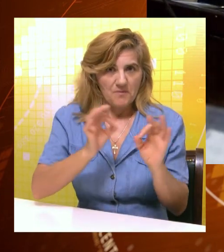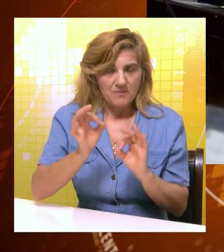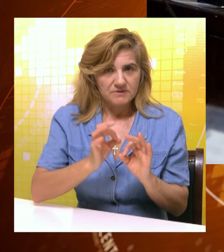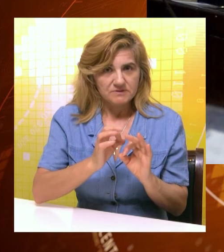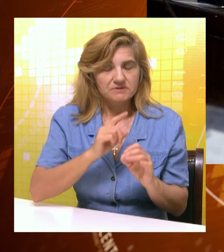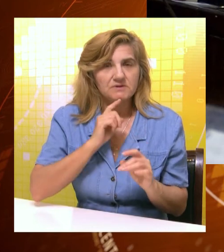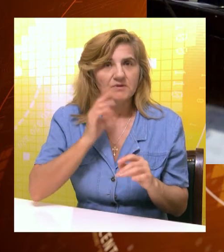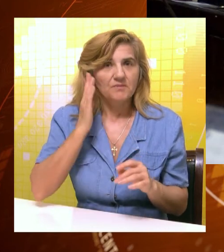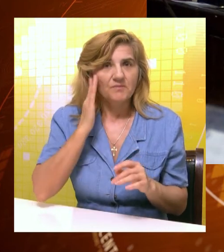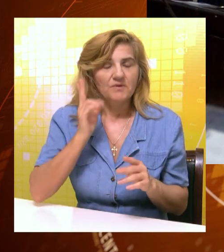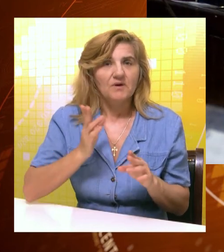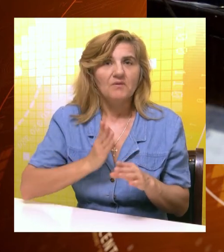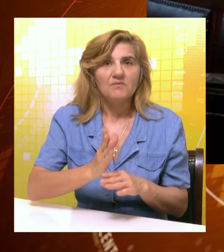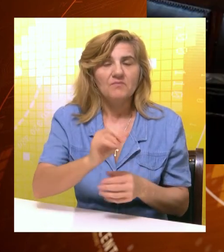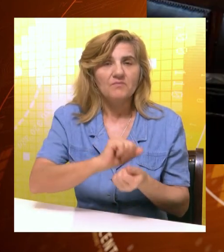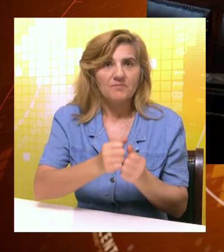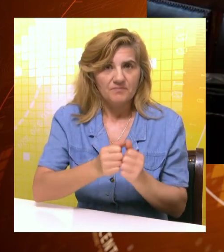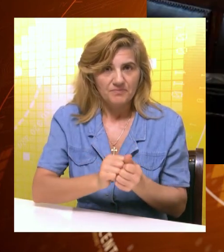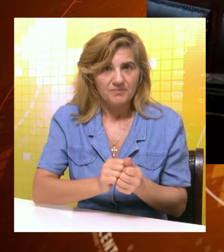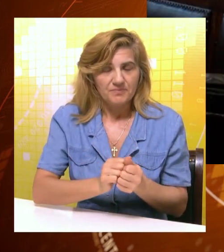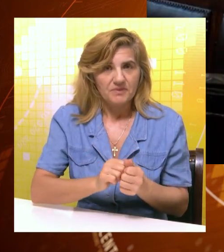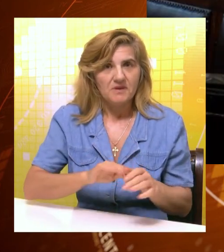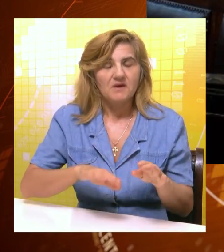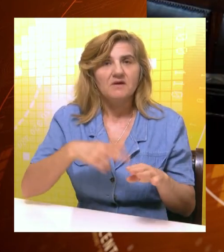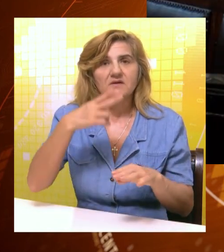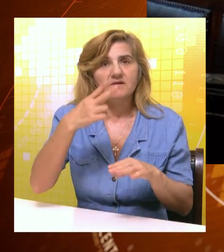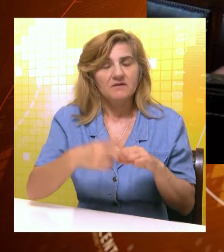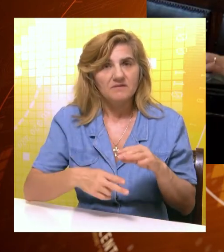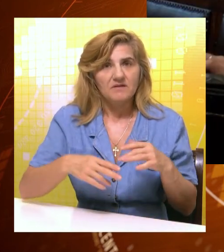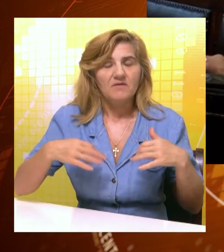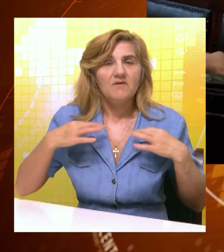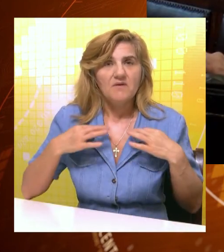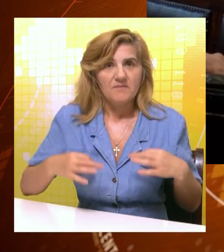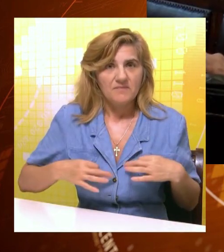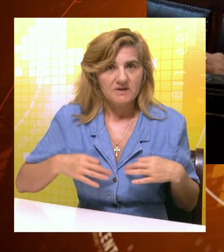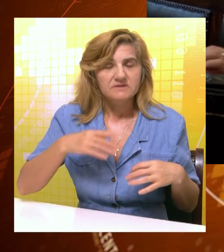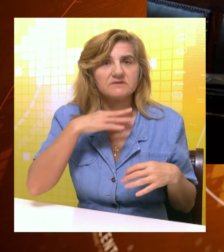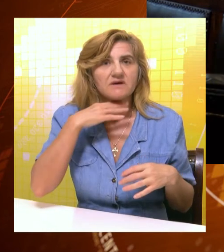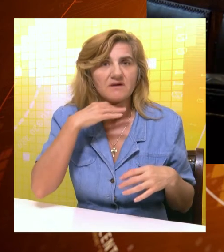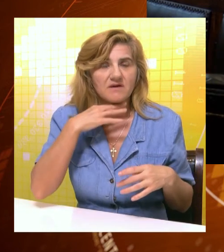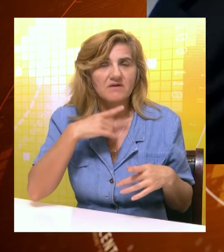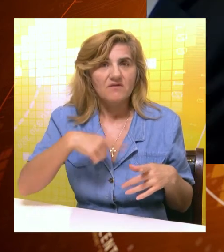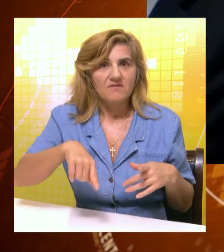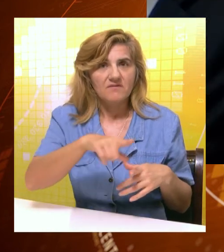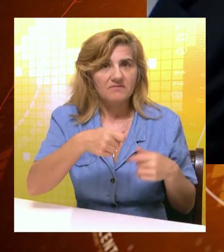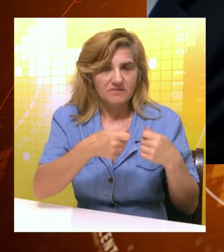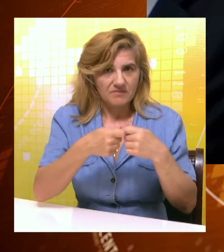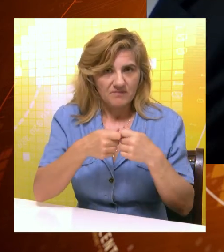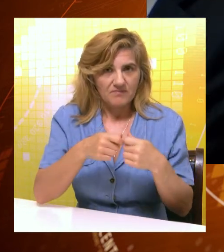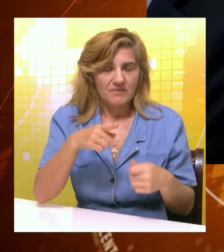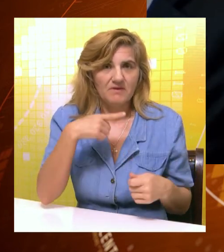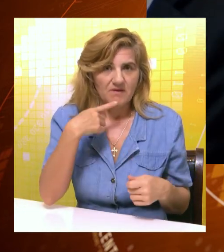okosnicu društvenog napretka. Nakon Holokausta koji je prema rečima predsednika Saveza jevreskih zajednica Roberta Sabadoša